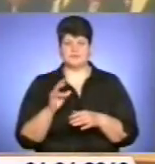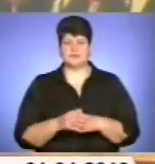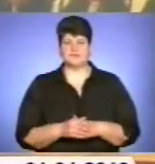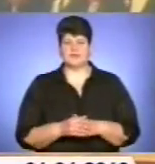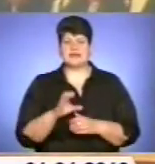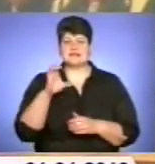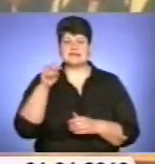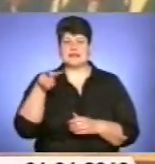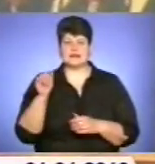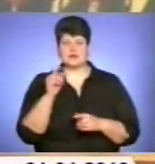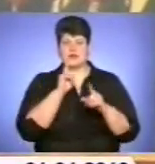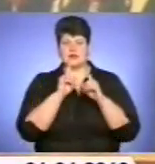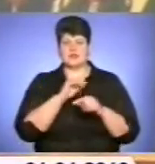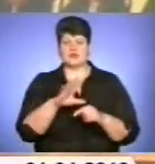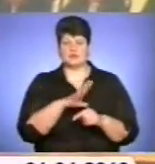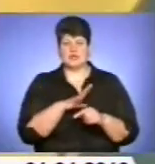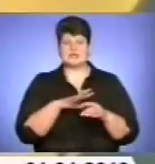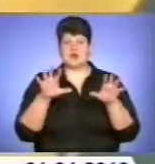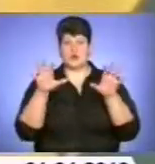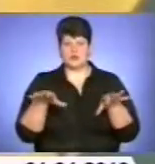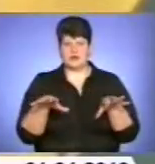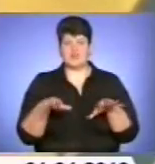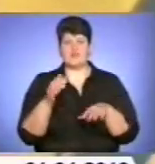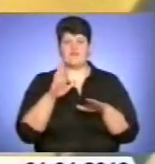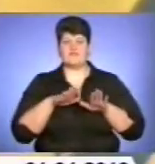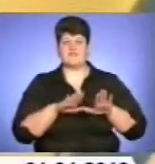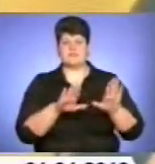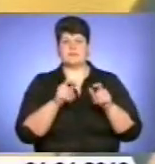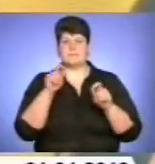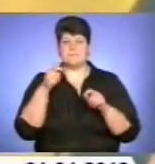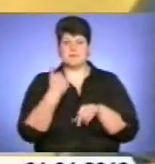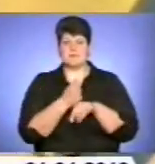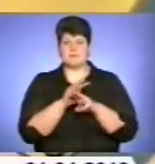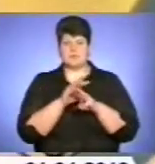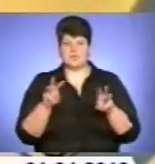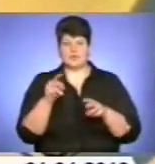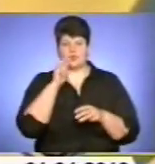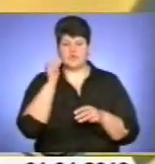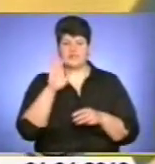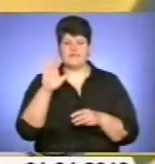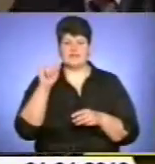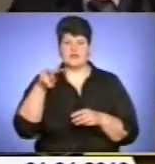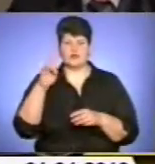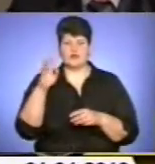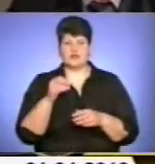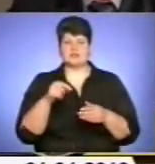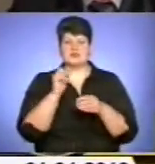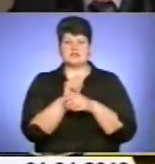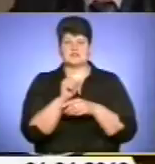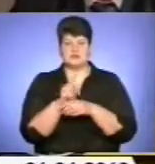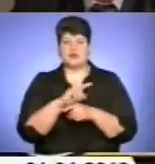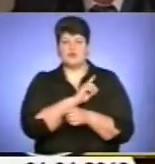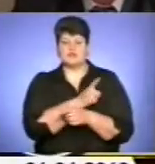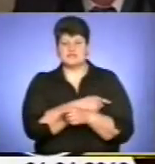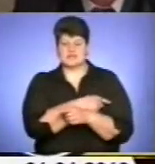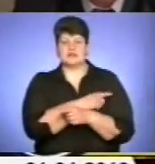Селекторна нарада відбулася за головуванням віце-прем'єр-міністра України Олександра Вілкула, який поставив завдання посилити підготовку